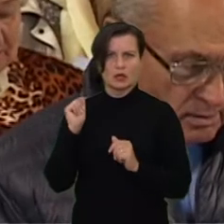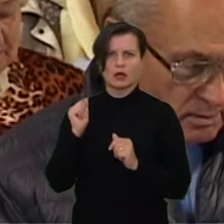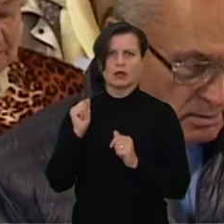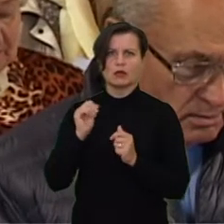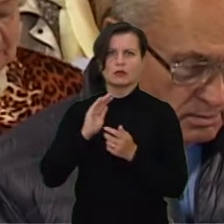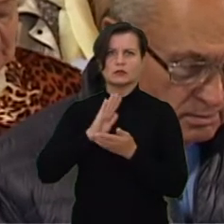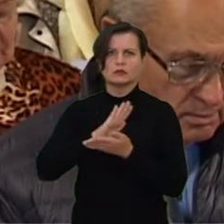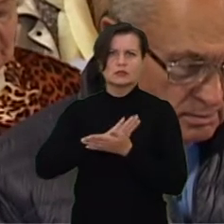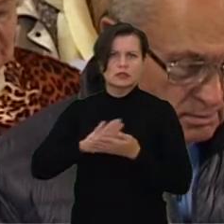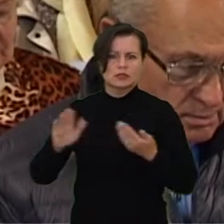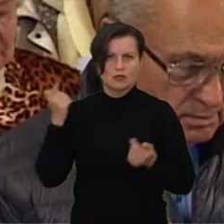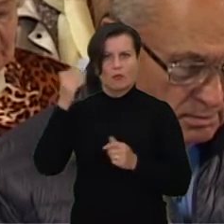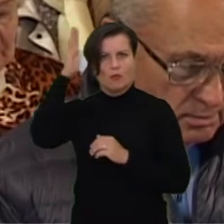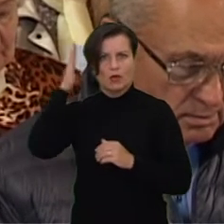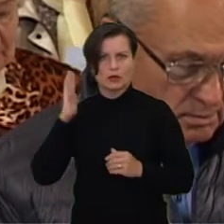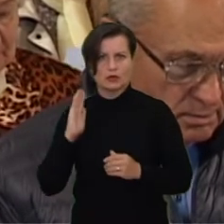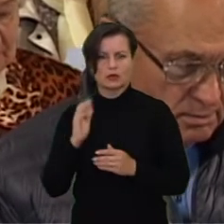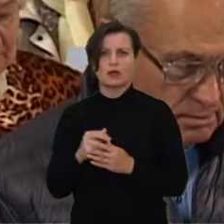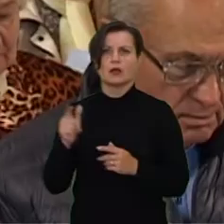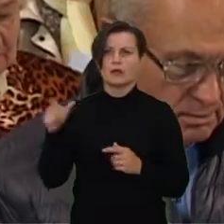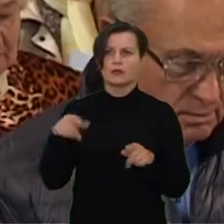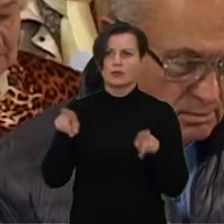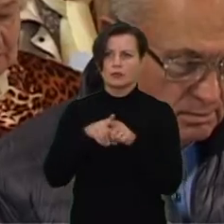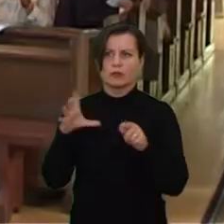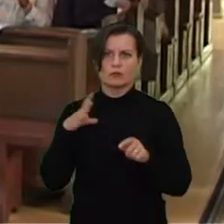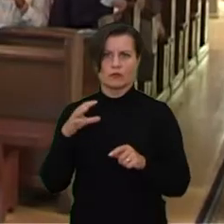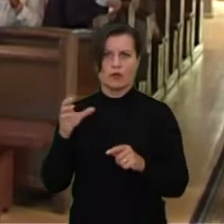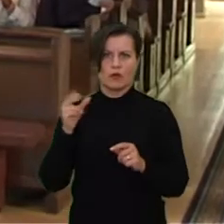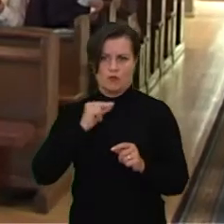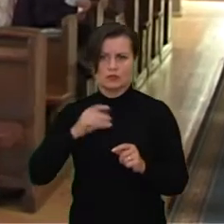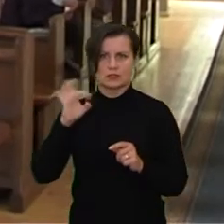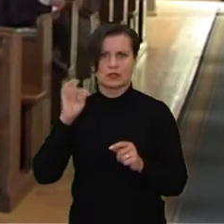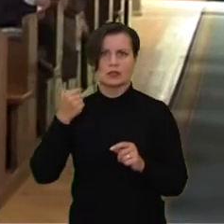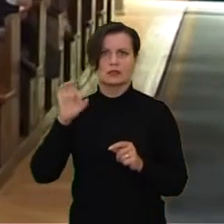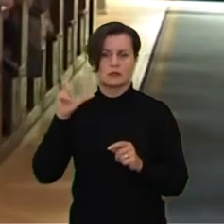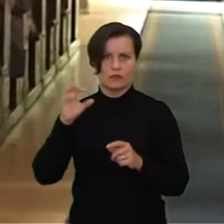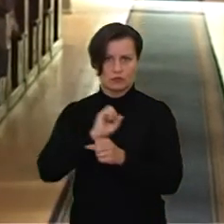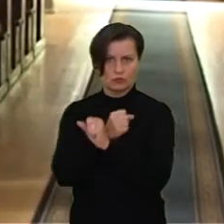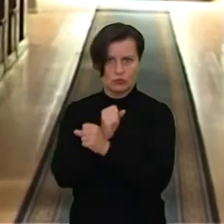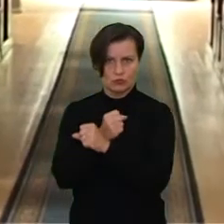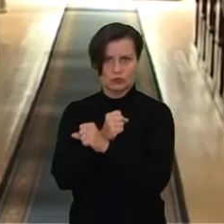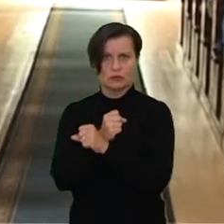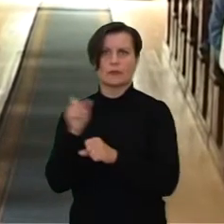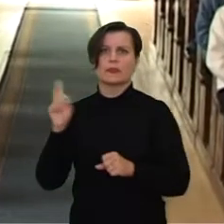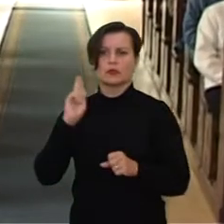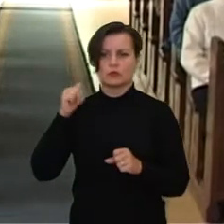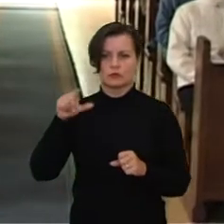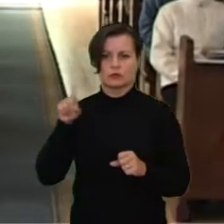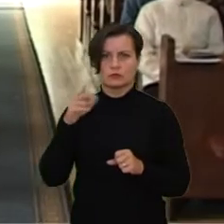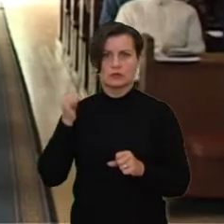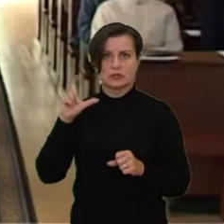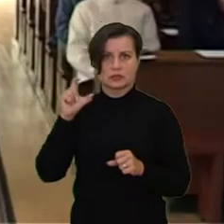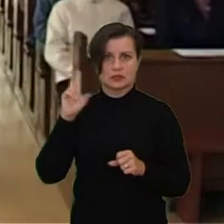pat buvo sukurta pora kūrinių, tėvos tanislovo žodžiais, Kristina Kuzminskaitė, viešiniai iš